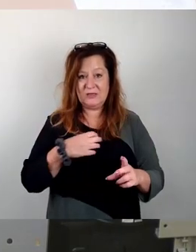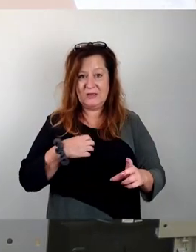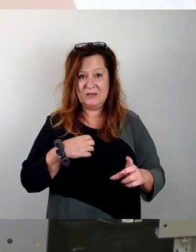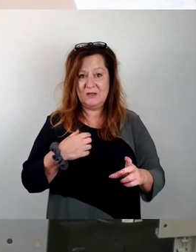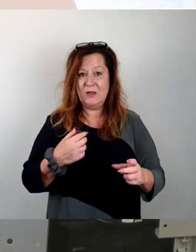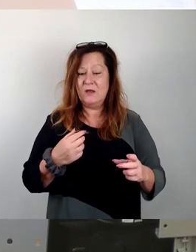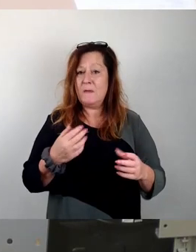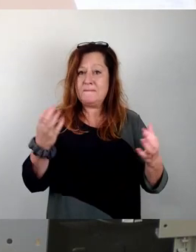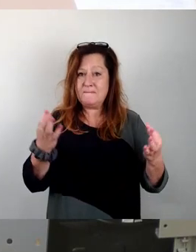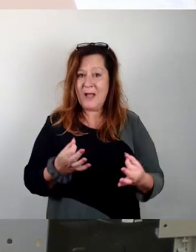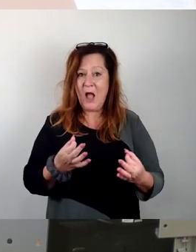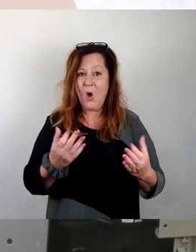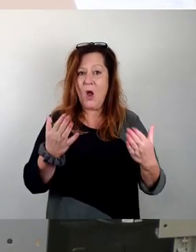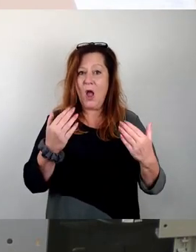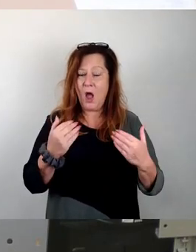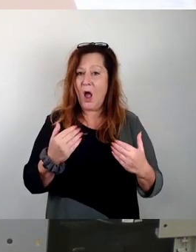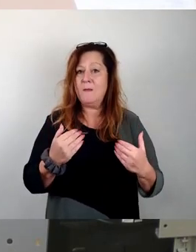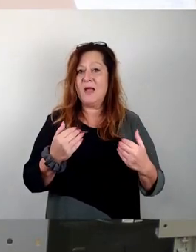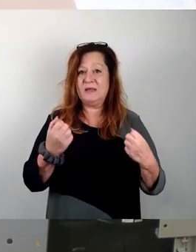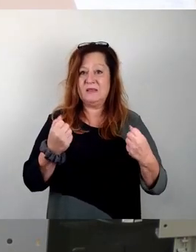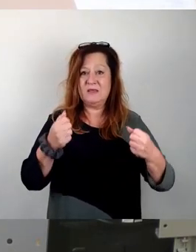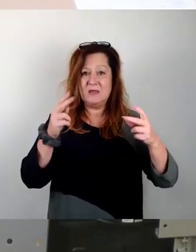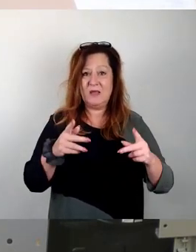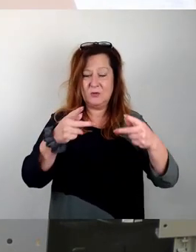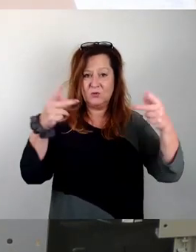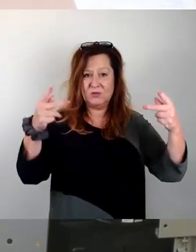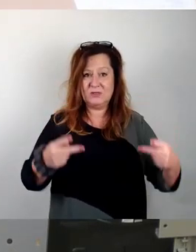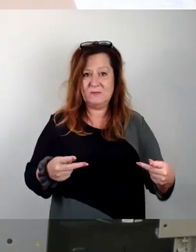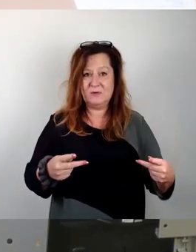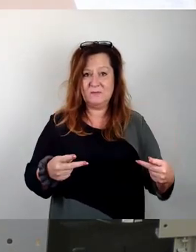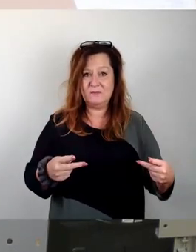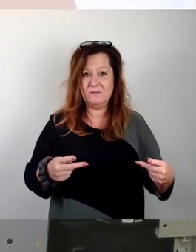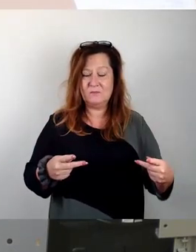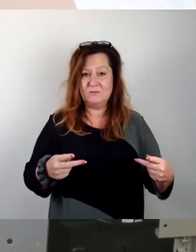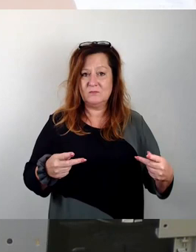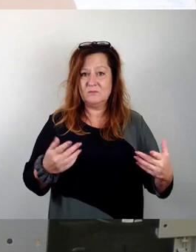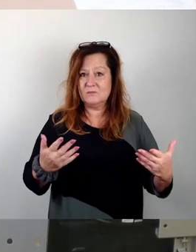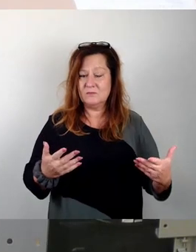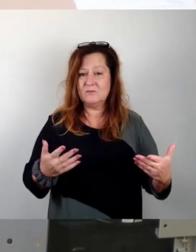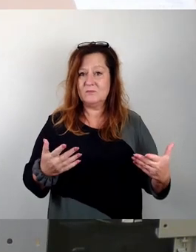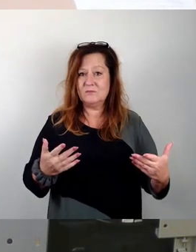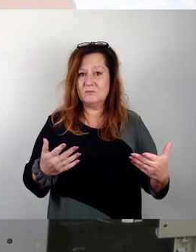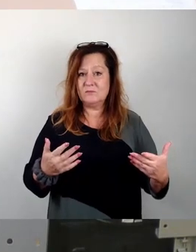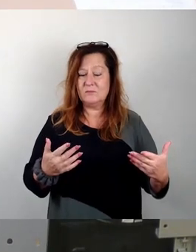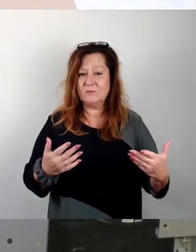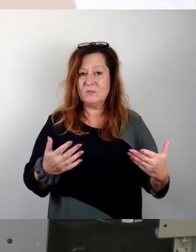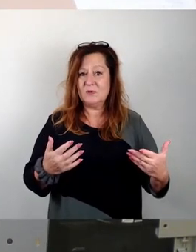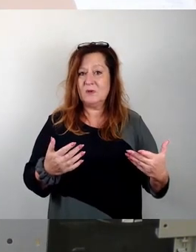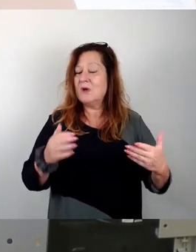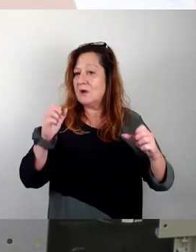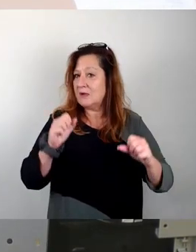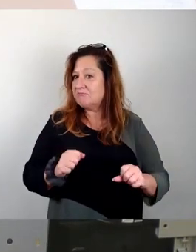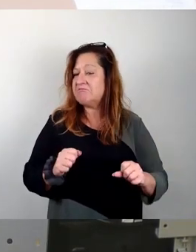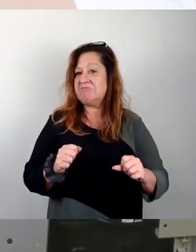Sicherheitskonzepts für die Containersiedlung Sporbitz kann nach unseren Vorstellungen sinnvoll nur im Rahmen eines